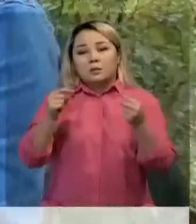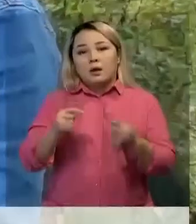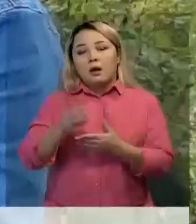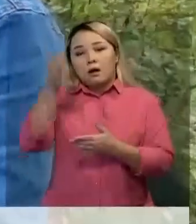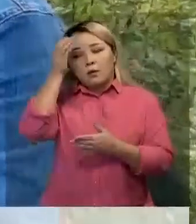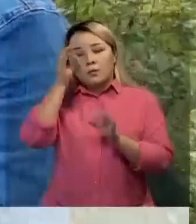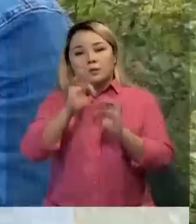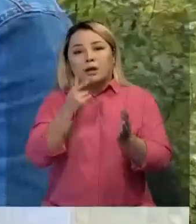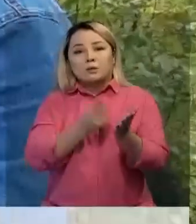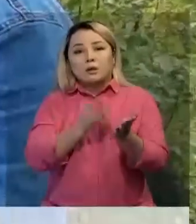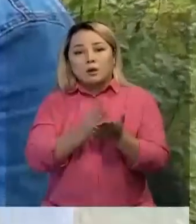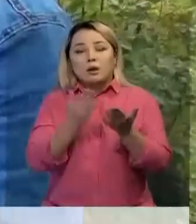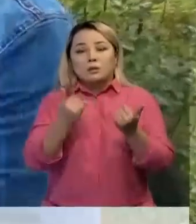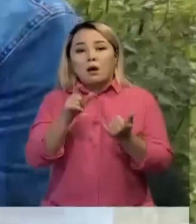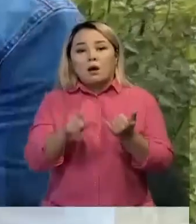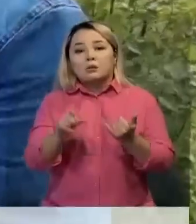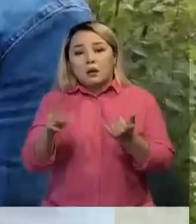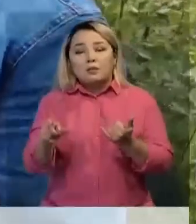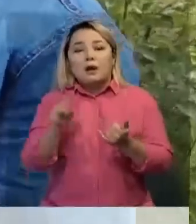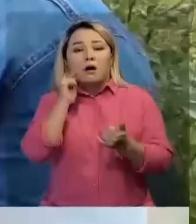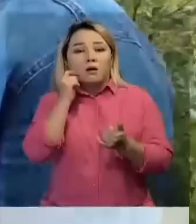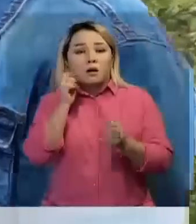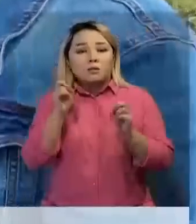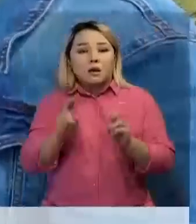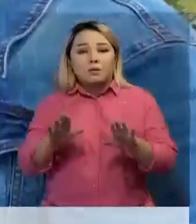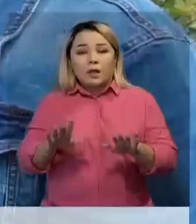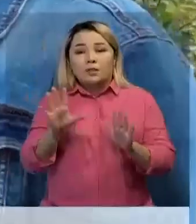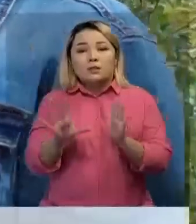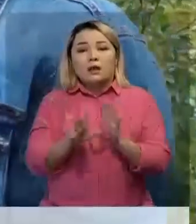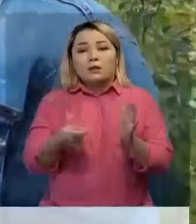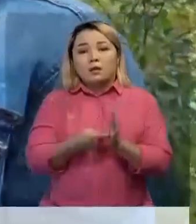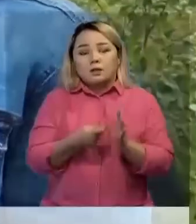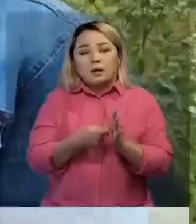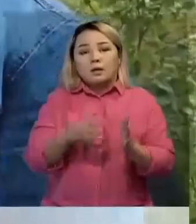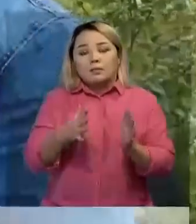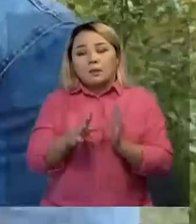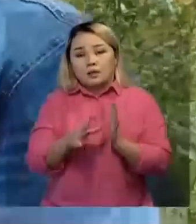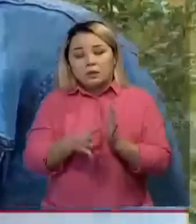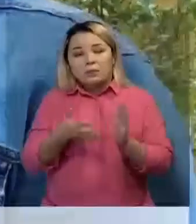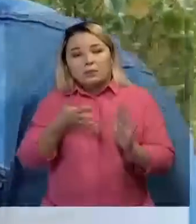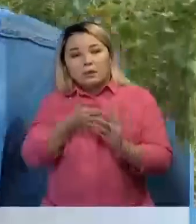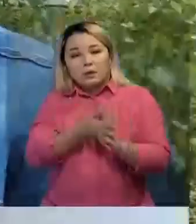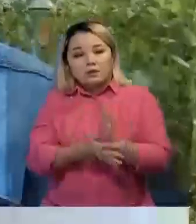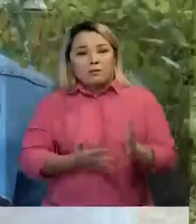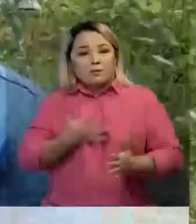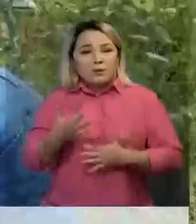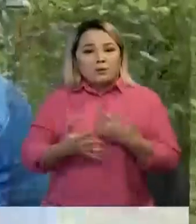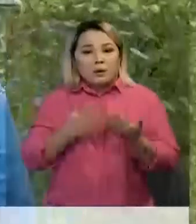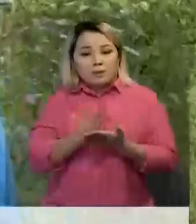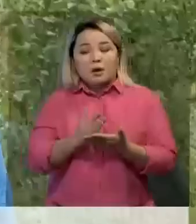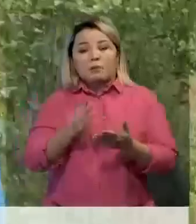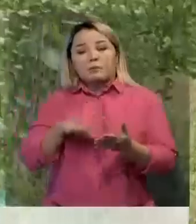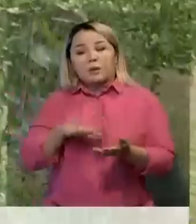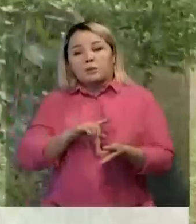ғалымдар дәлелдеген. Яғни адам аралардың үстіме жатқанда энергияны қуат батариясынан алғандай болады. Ал ғудан келетін